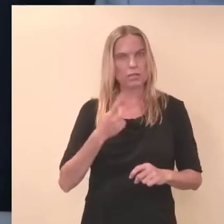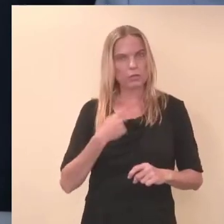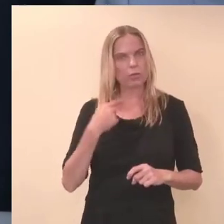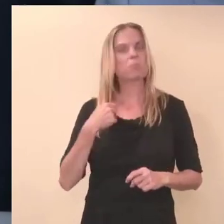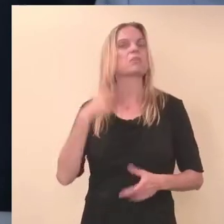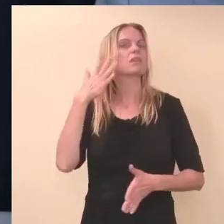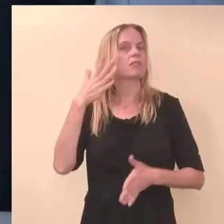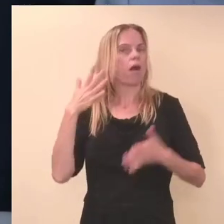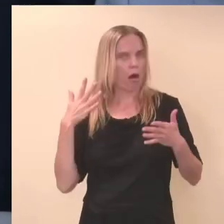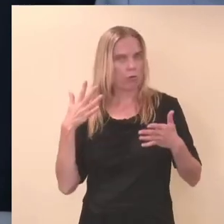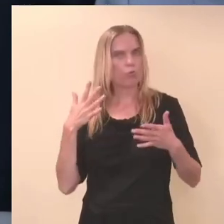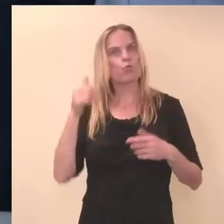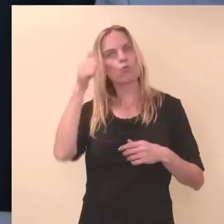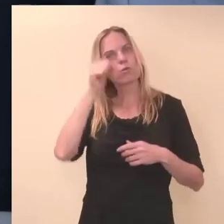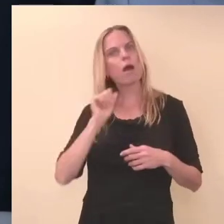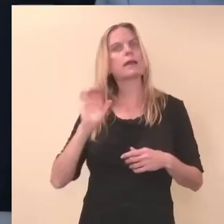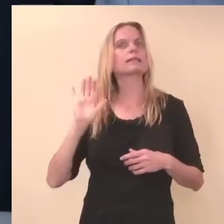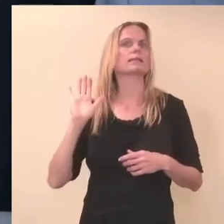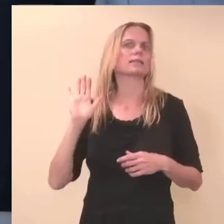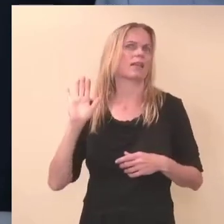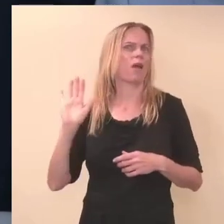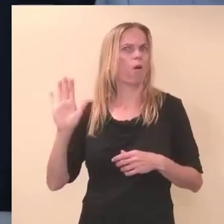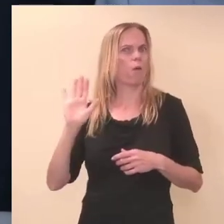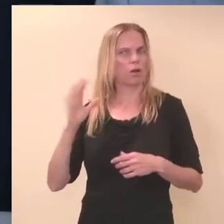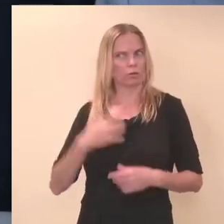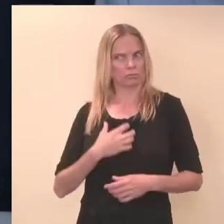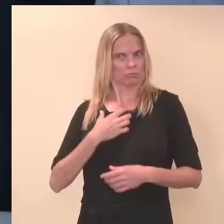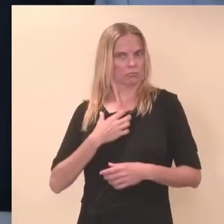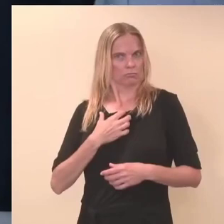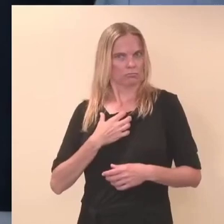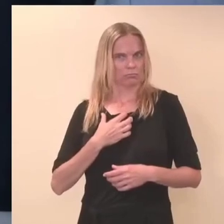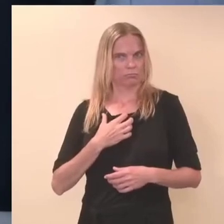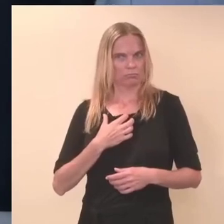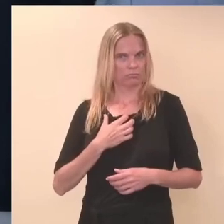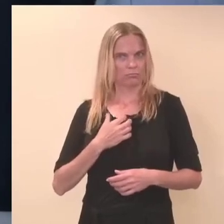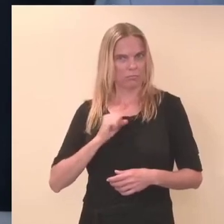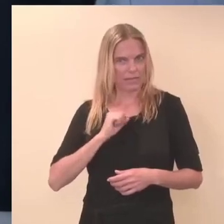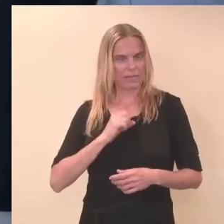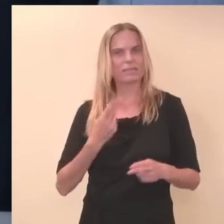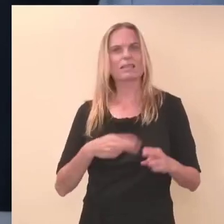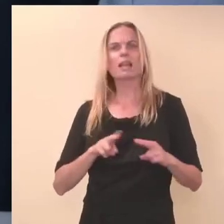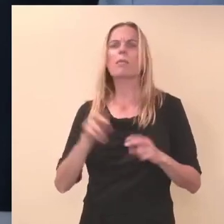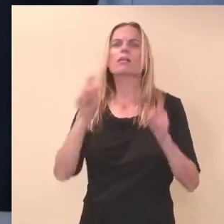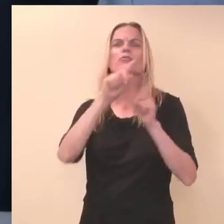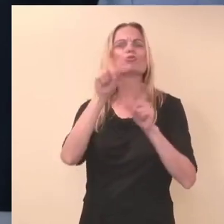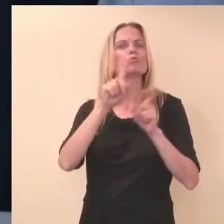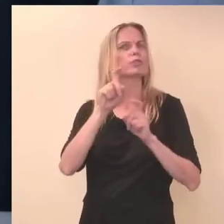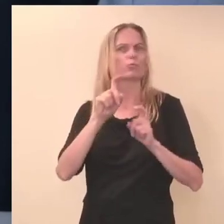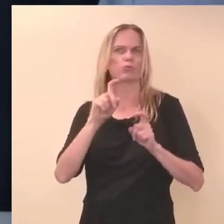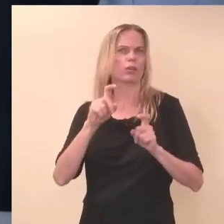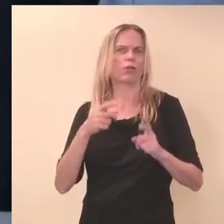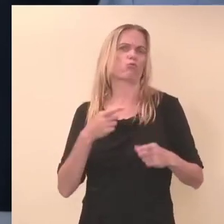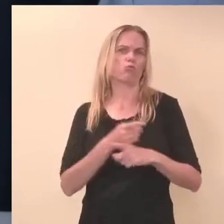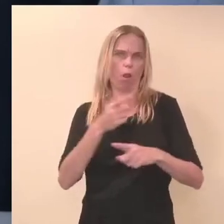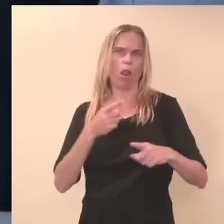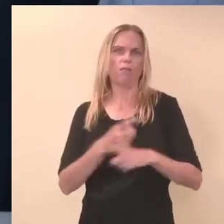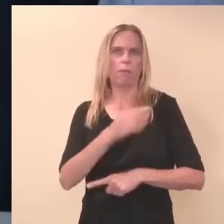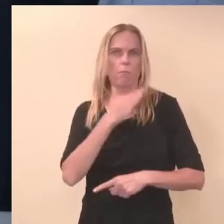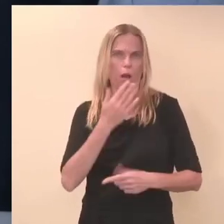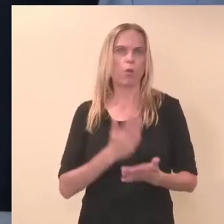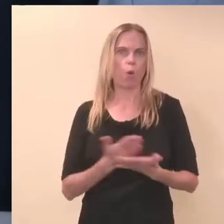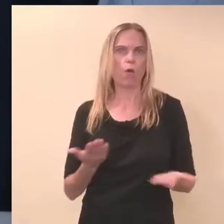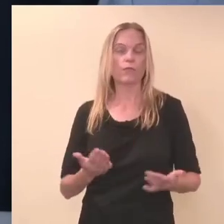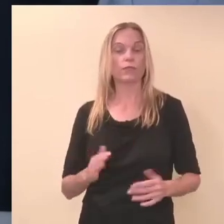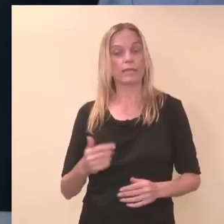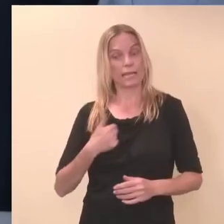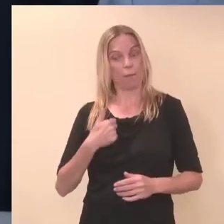naistest, kes on väga häiritud, sellised küsimused on, solvavad ja tegelikult, mis mind ennast, kui nais